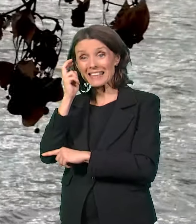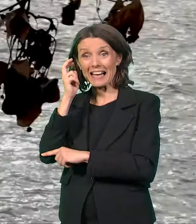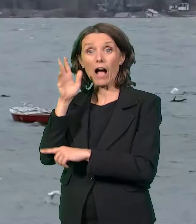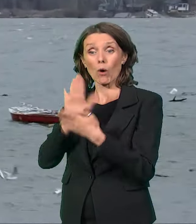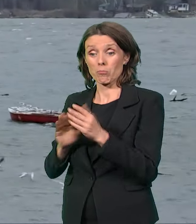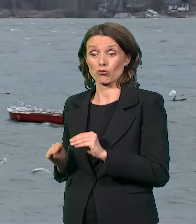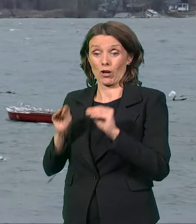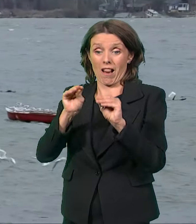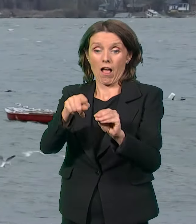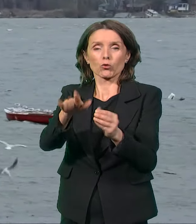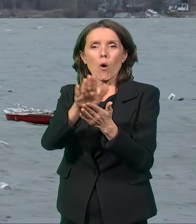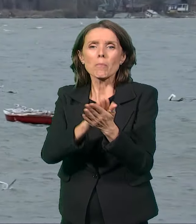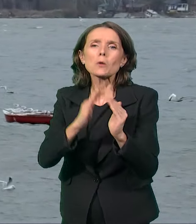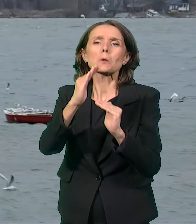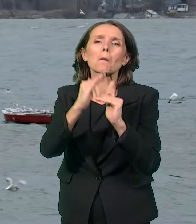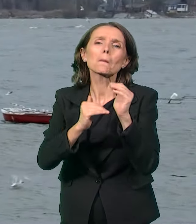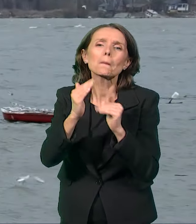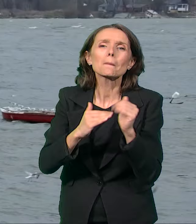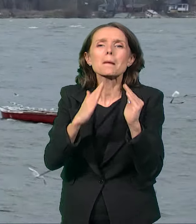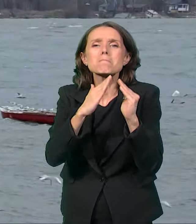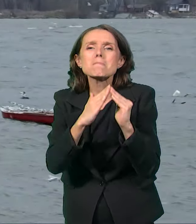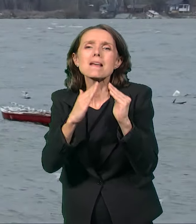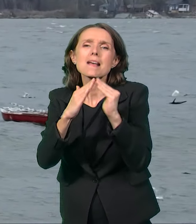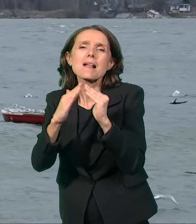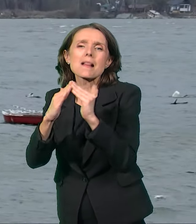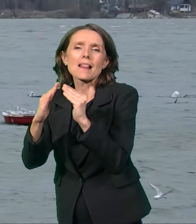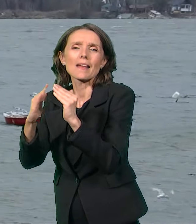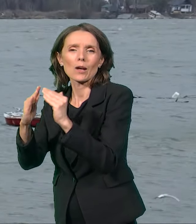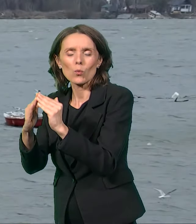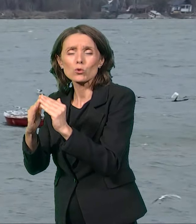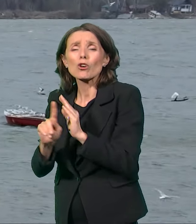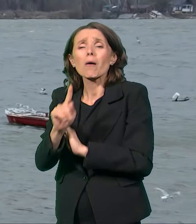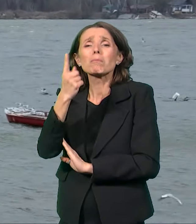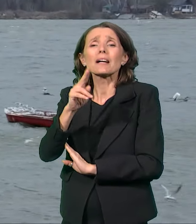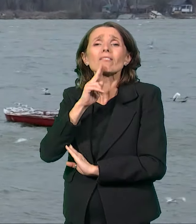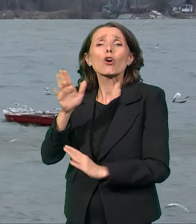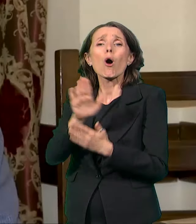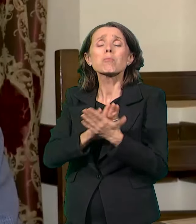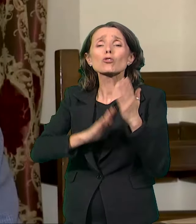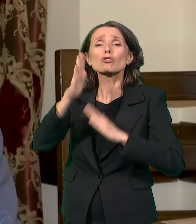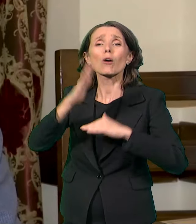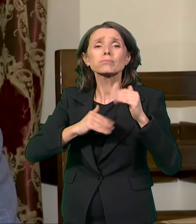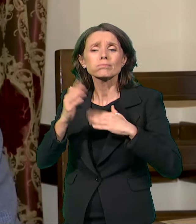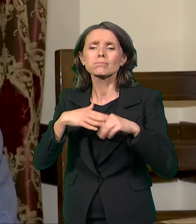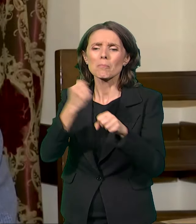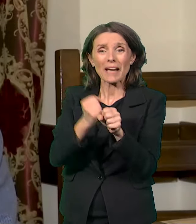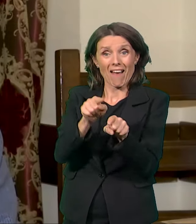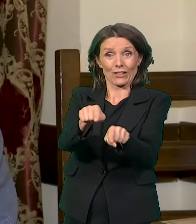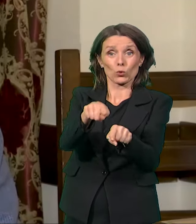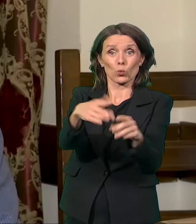počeli da grade neke kućerke i tako dalje. Prvi koji je počeo da gradi jeste bili su